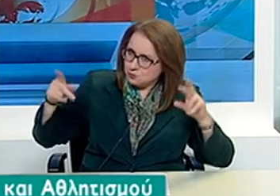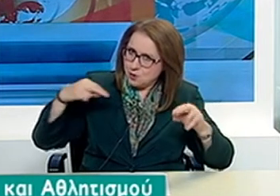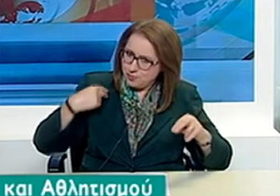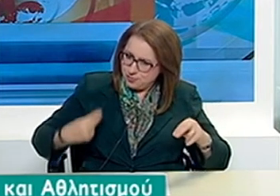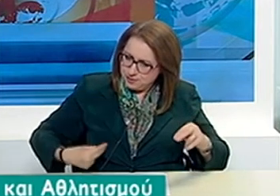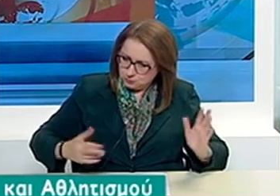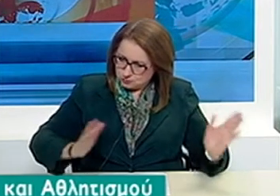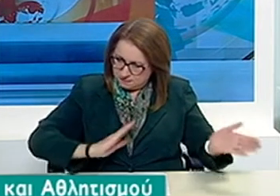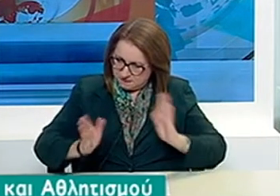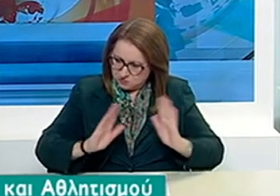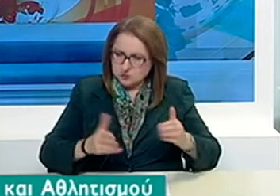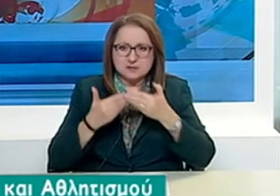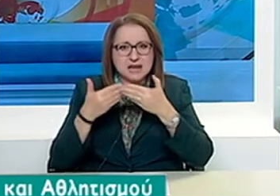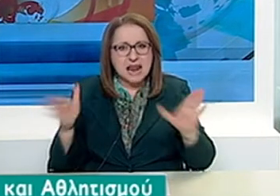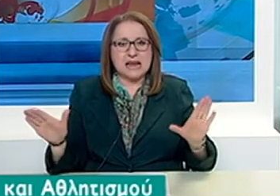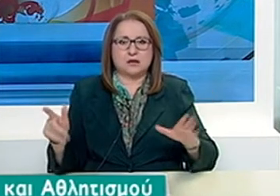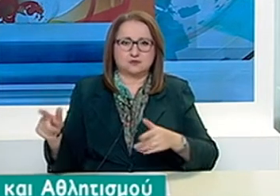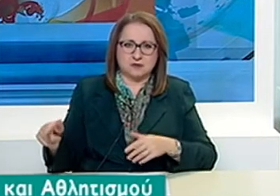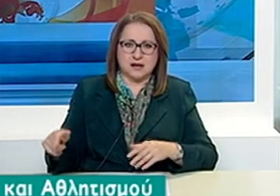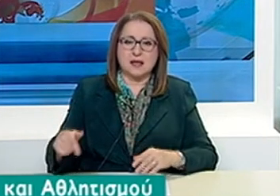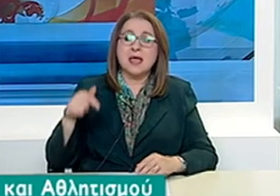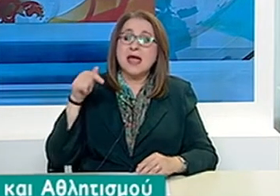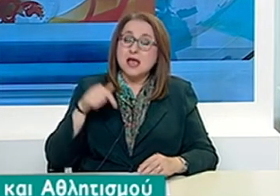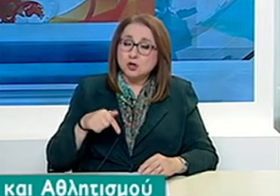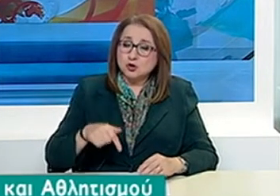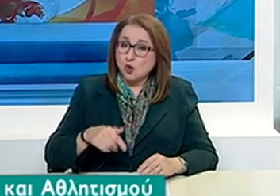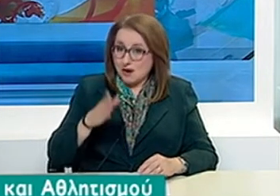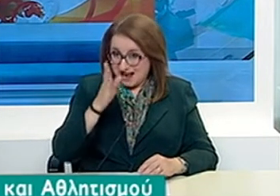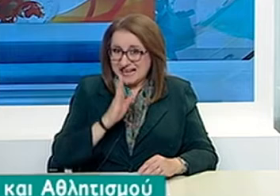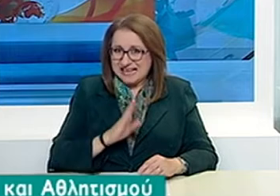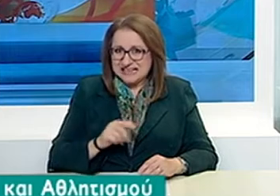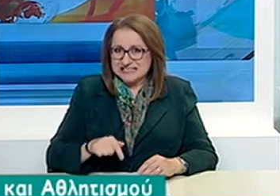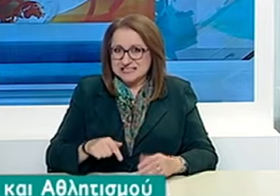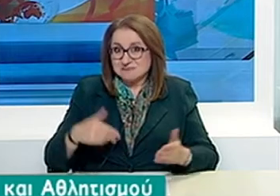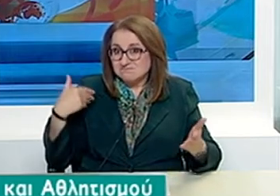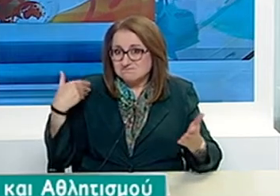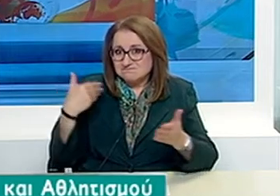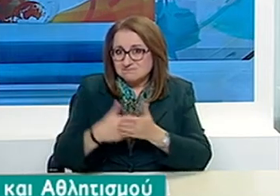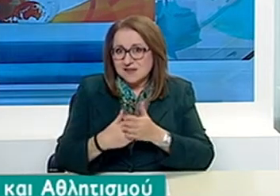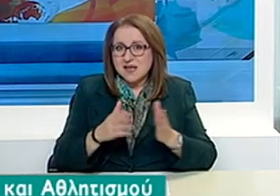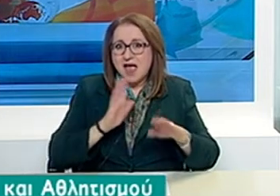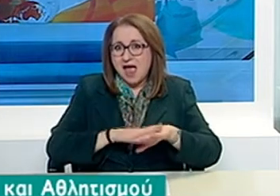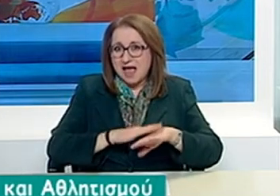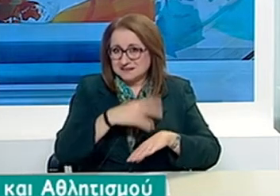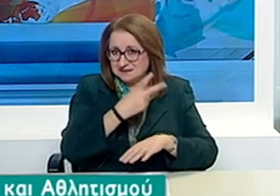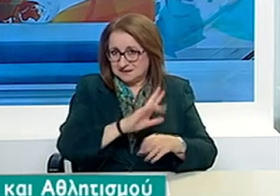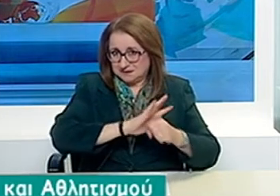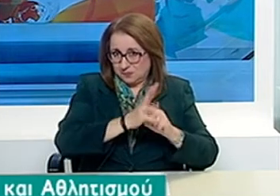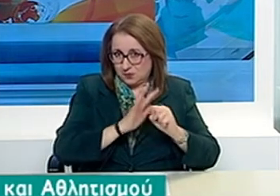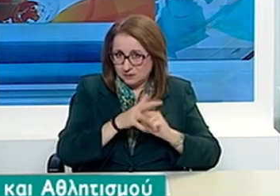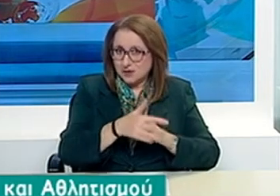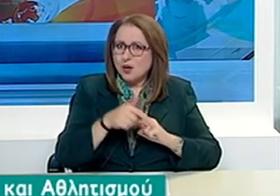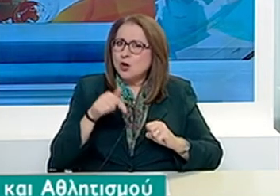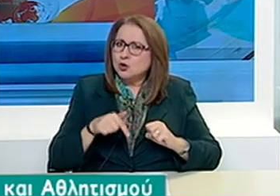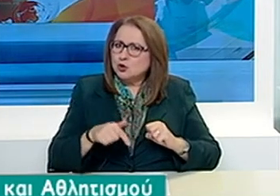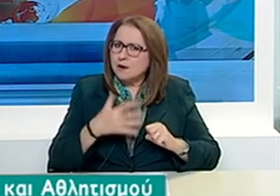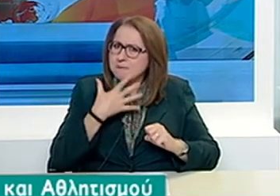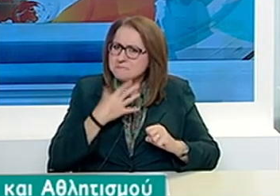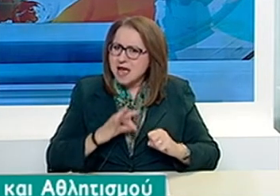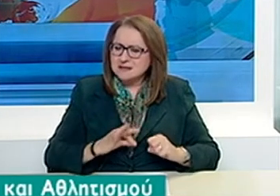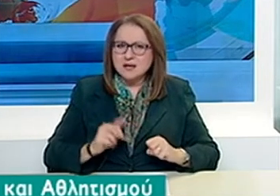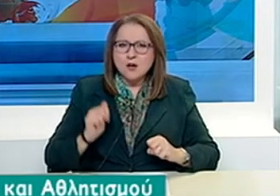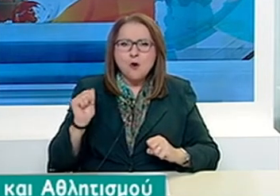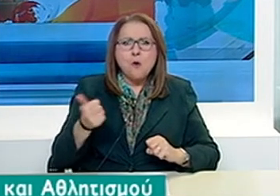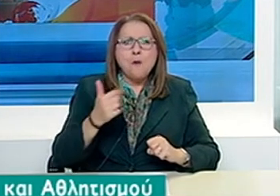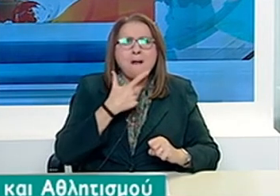η κρίση της πανδημίας που βιώνουμε δημιούργησε ευκαιρίες. Καλλιεργήθηκε ακόμη περισσότερο η κουλτούρα της ατομικής άθλησης,